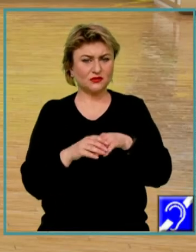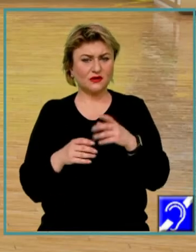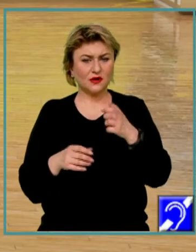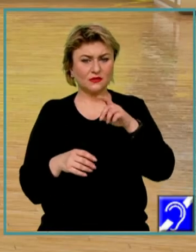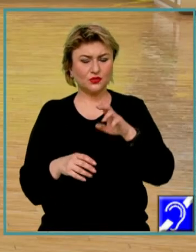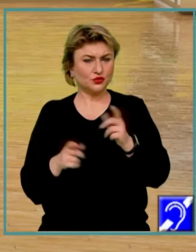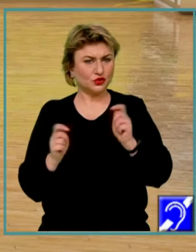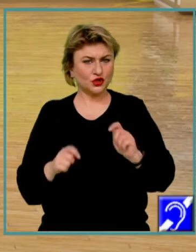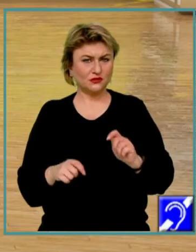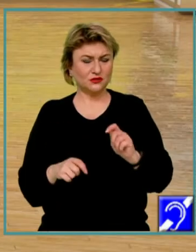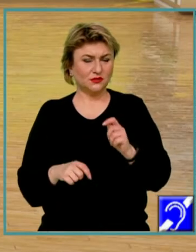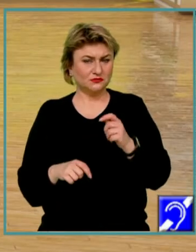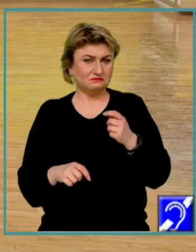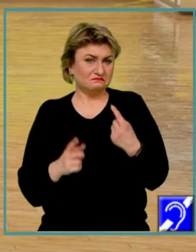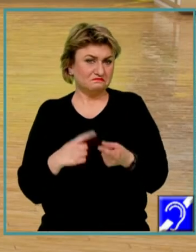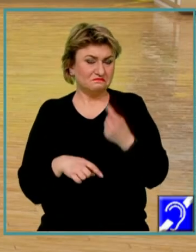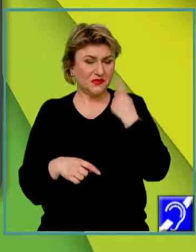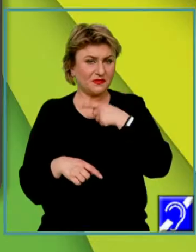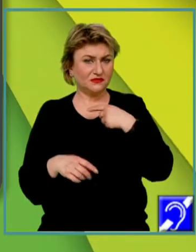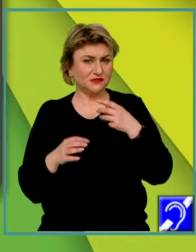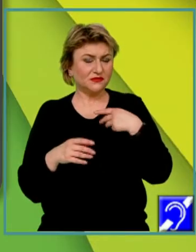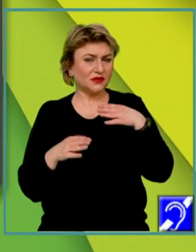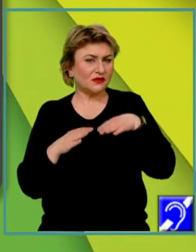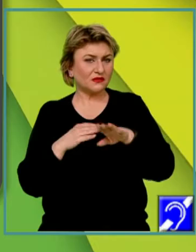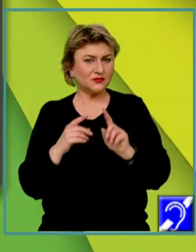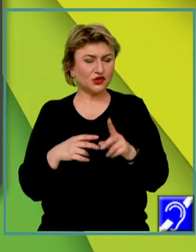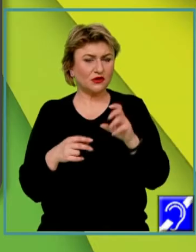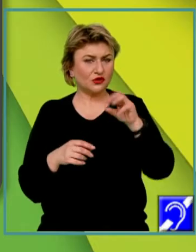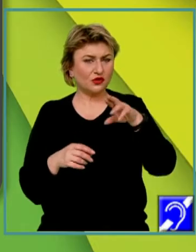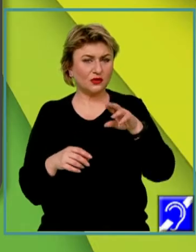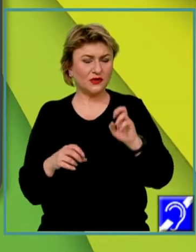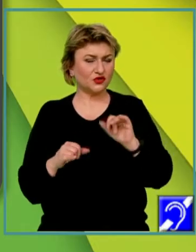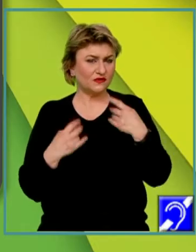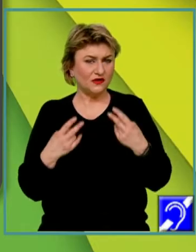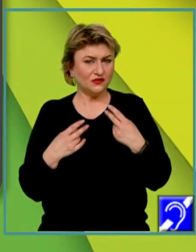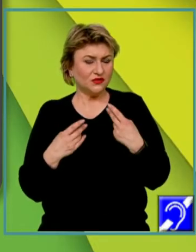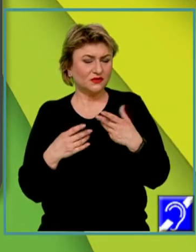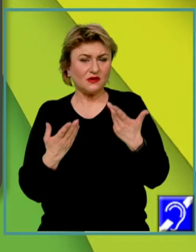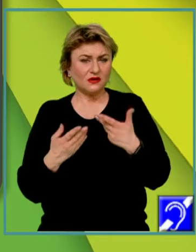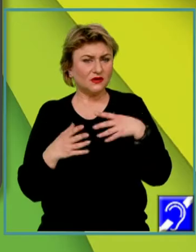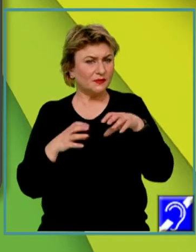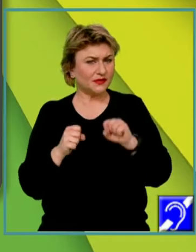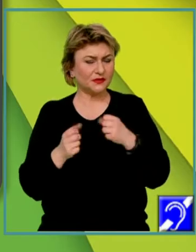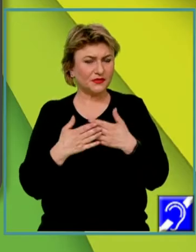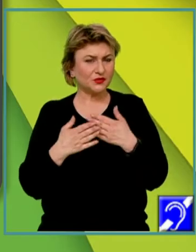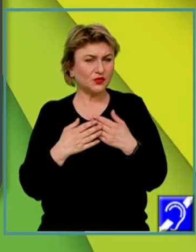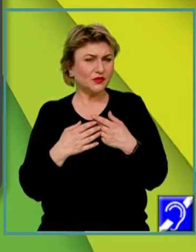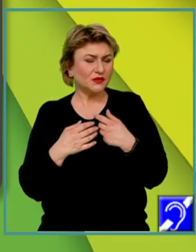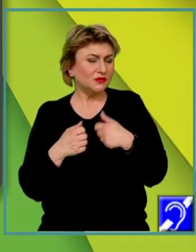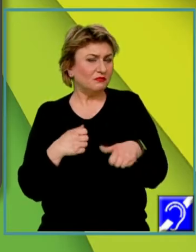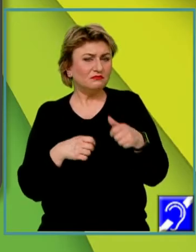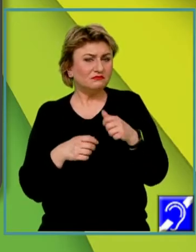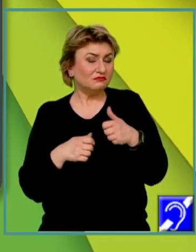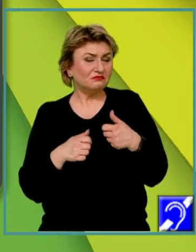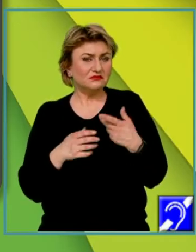socializării primare, îi sunt transmise individului norme și valori pe care acesta le asimilează în vederea performării la nivel de grup.